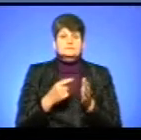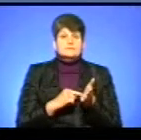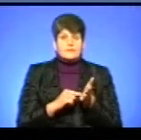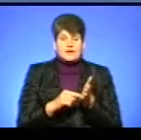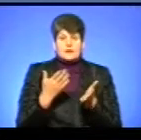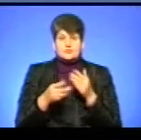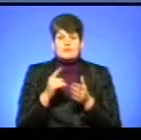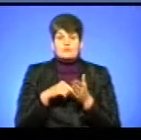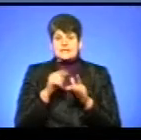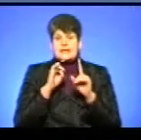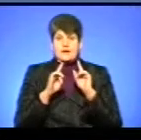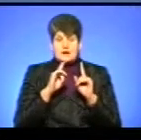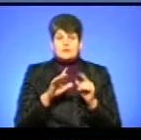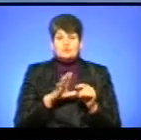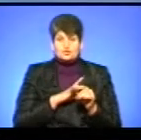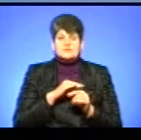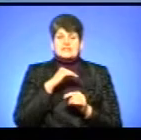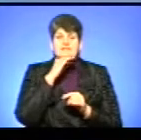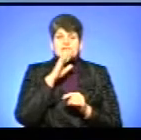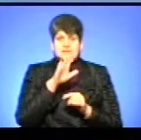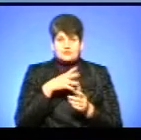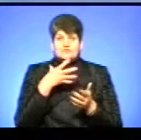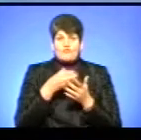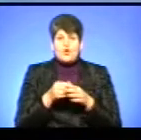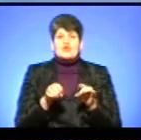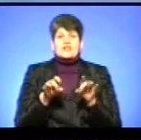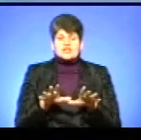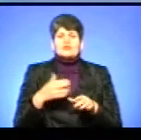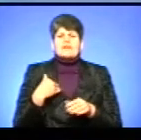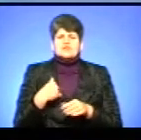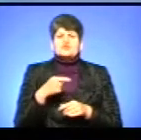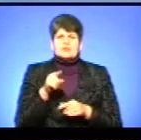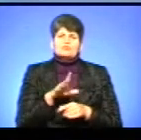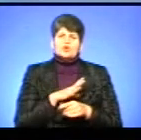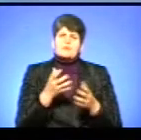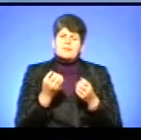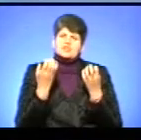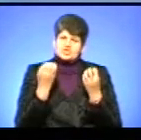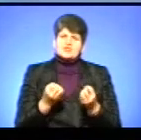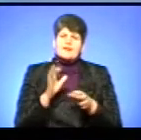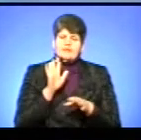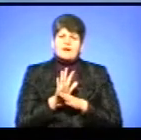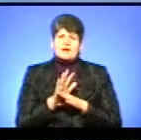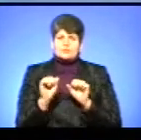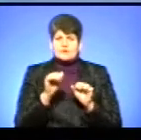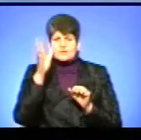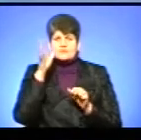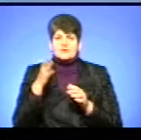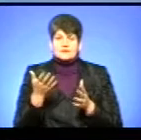Тернопільській міській раді було достатньо самого свого рішення, то для чого їм тоді було приймати ще накази управління освіти і науки?